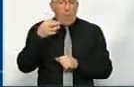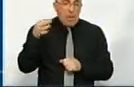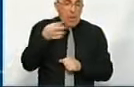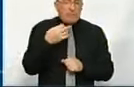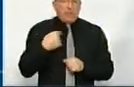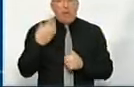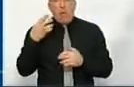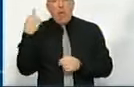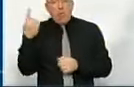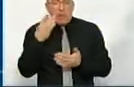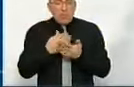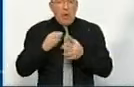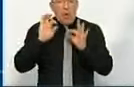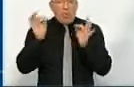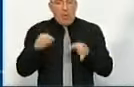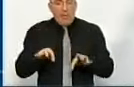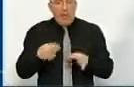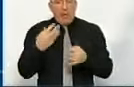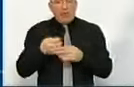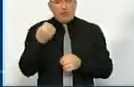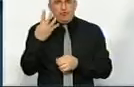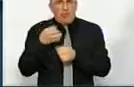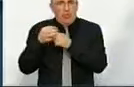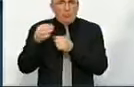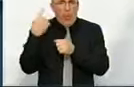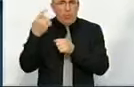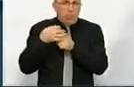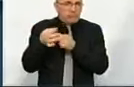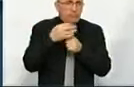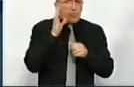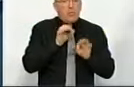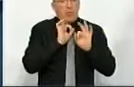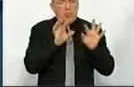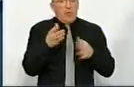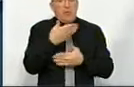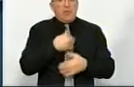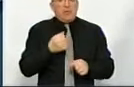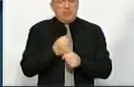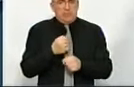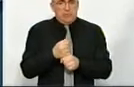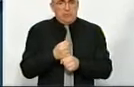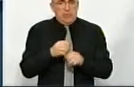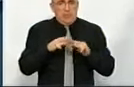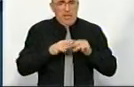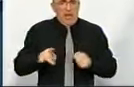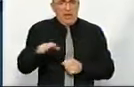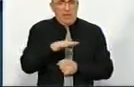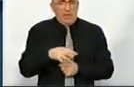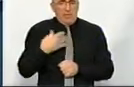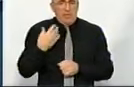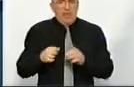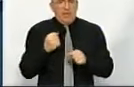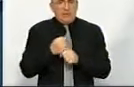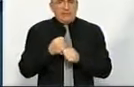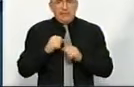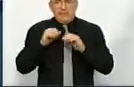дивлюся, в якій області є яка модель. Об'їхав вже 14 областей. І я буду доповідати в тому плані, щоб ми зробили... До Міністерства регіонального... Так, щоб ми зробили